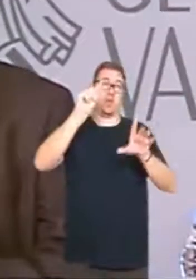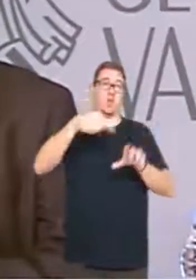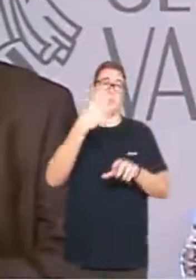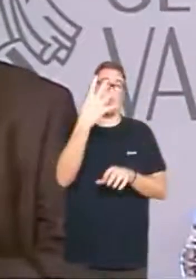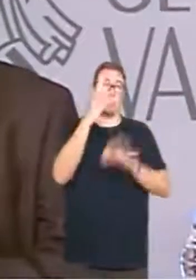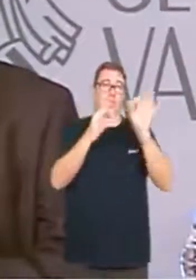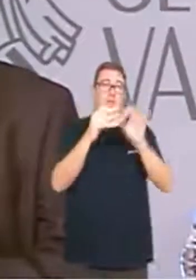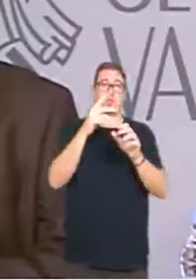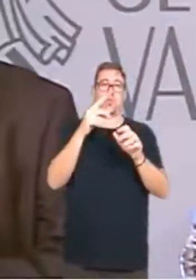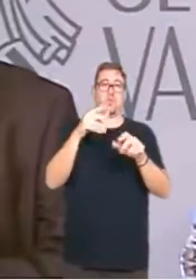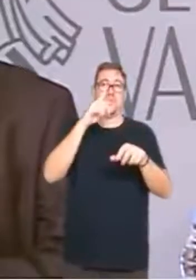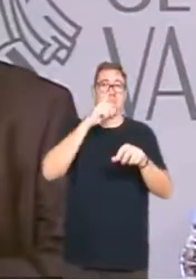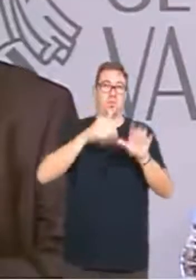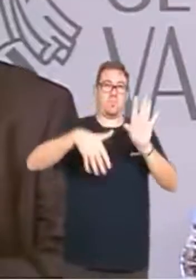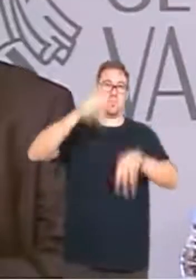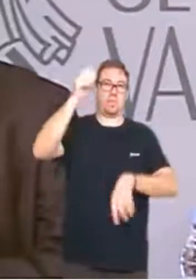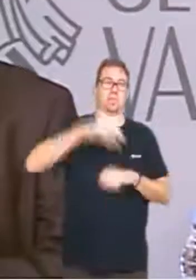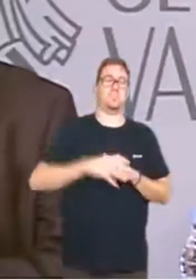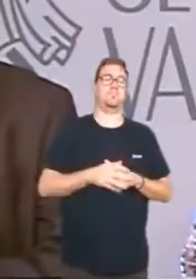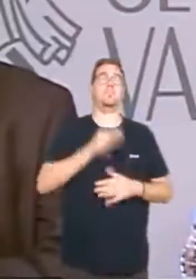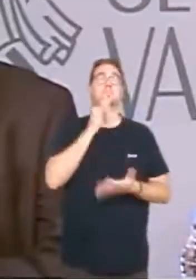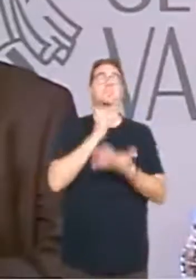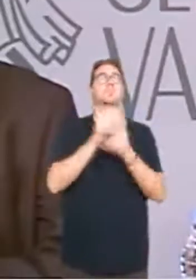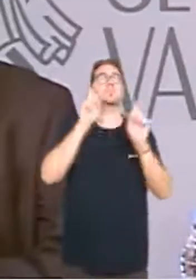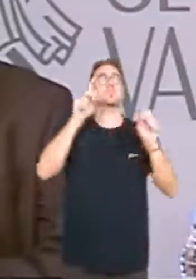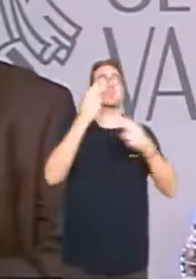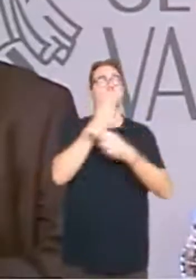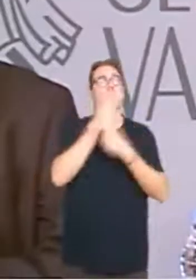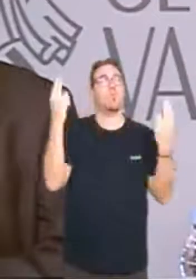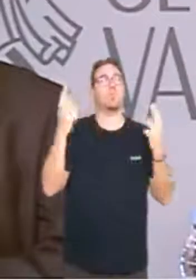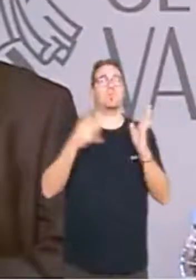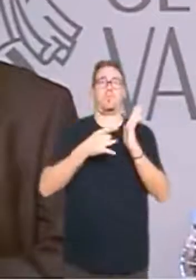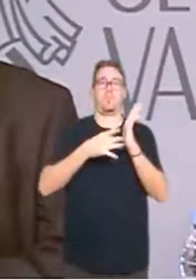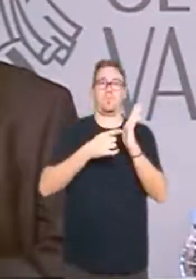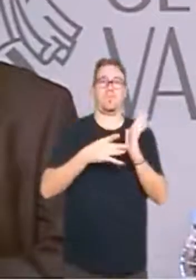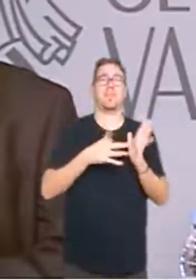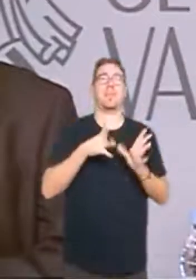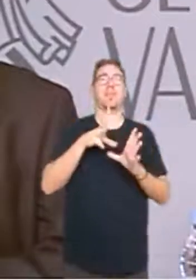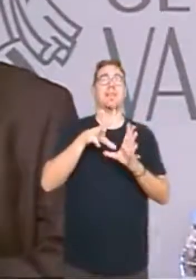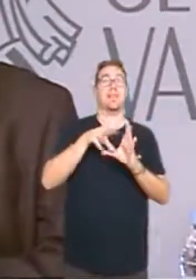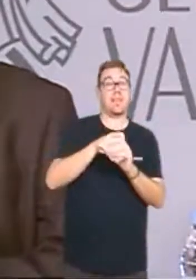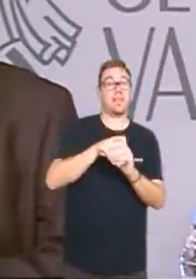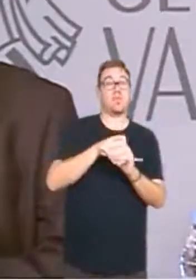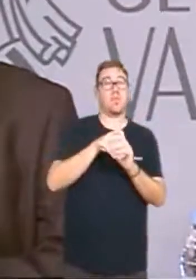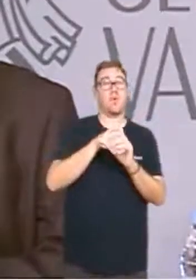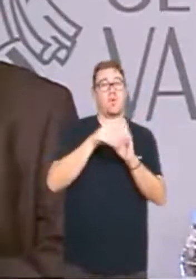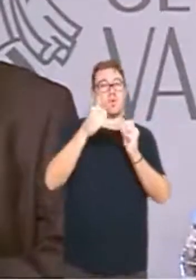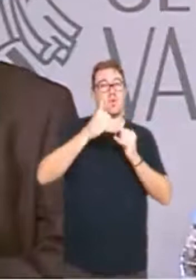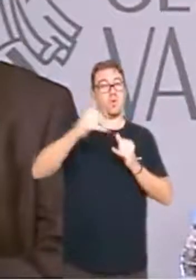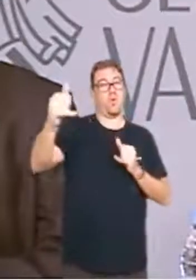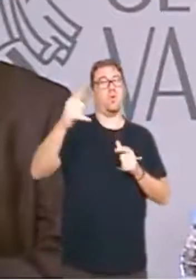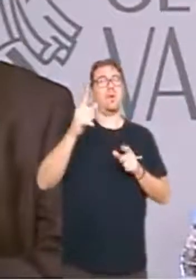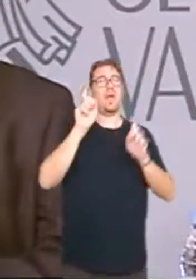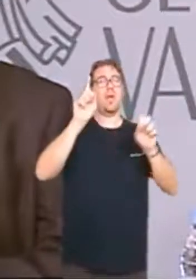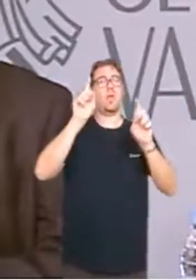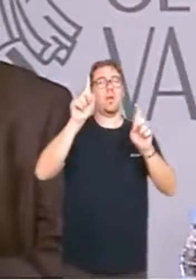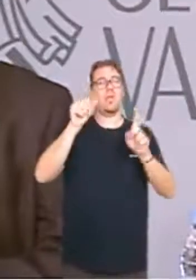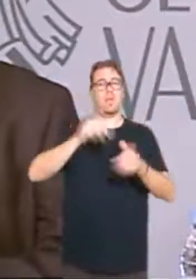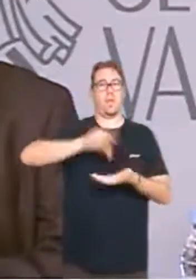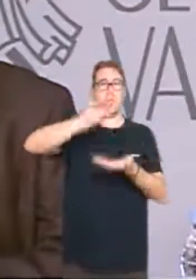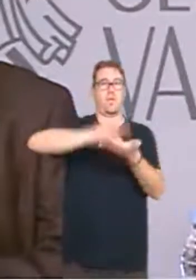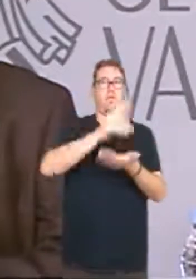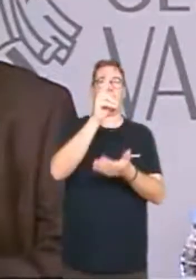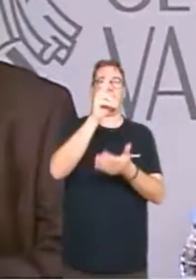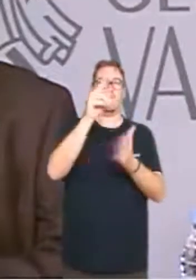El nostre compromís amb una educació pública i de qualitat dintre d'ells s'enmarca que educació destinarà 2